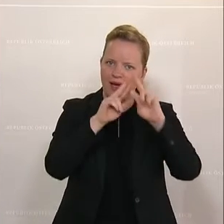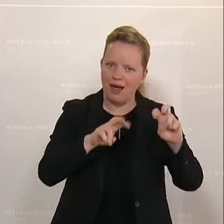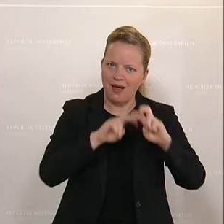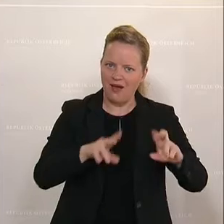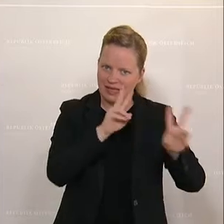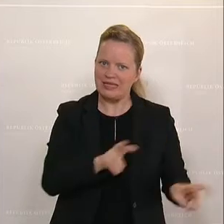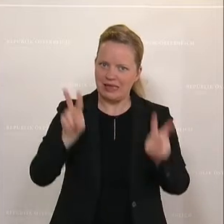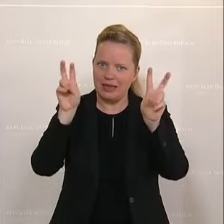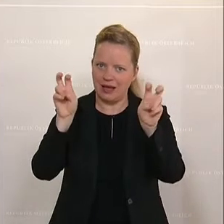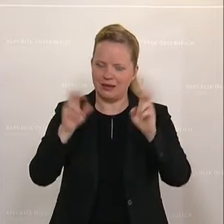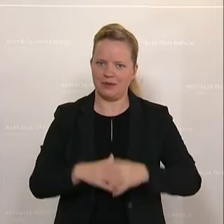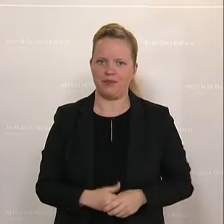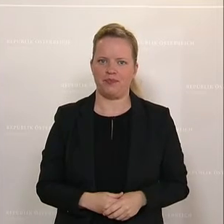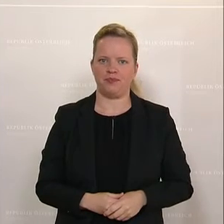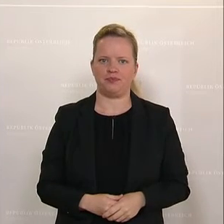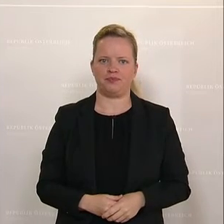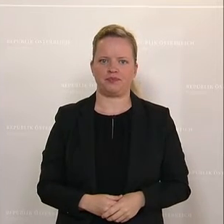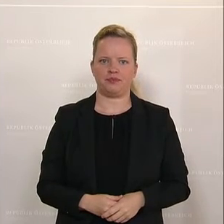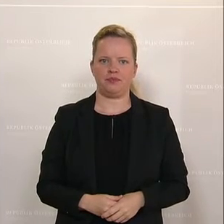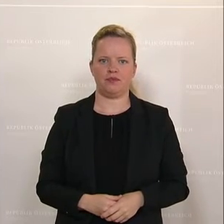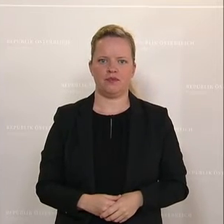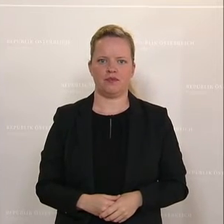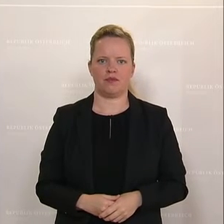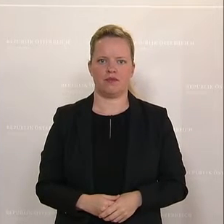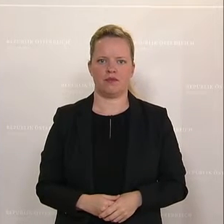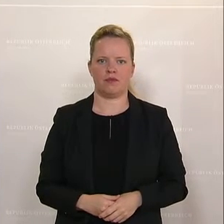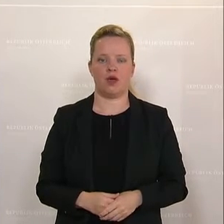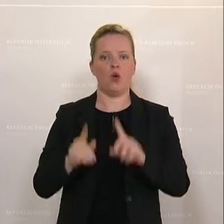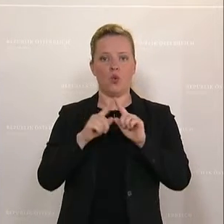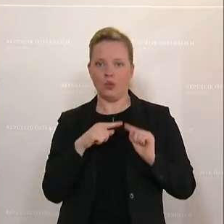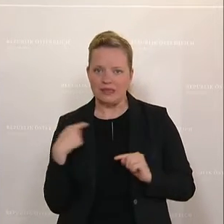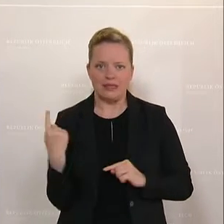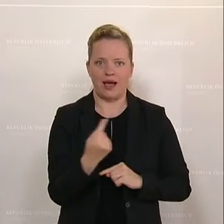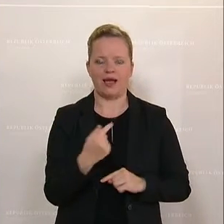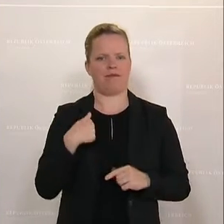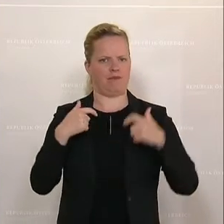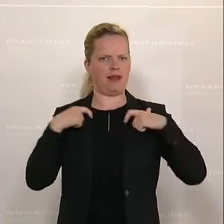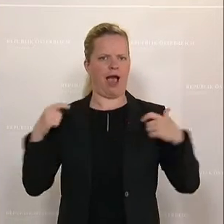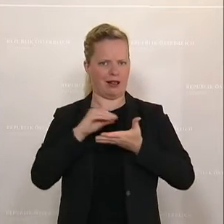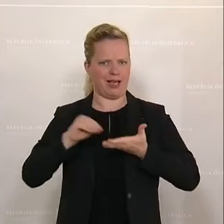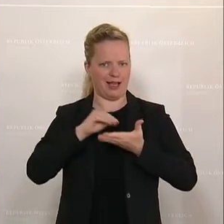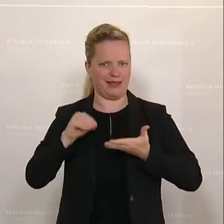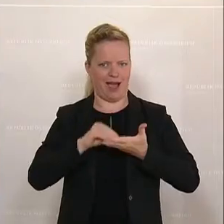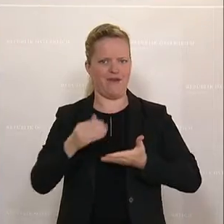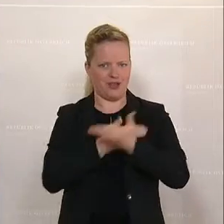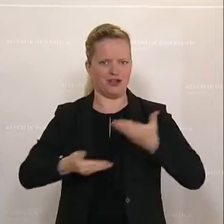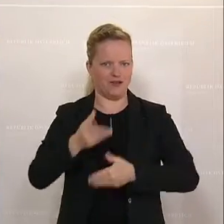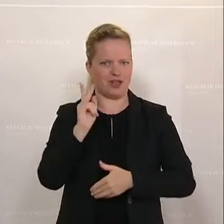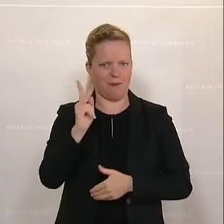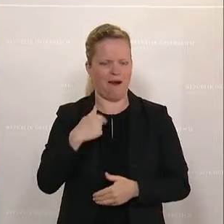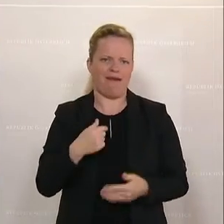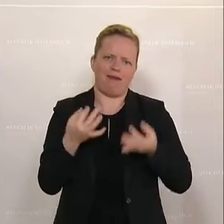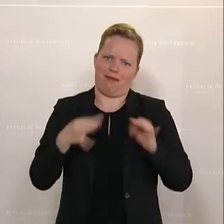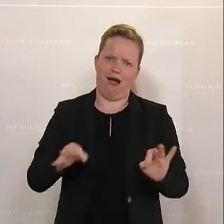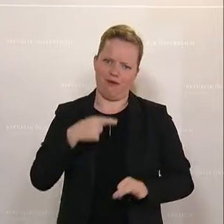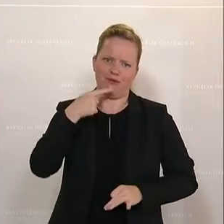Aber selbst wenn ich gesagt hätte, unsere, würde mir das als Generalsekretär der Wirtschaftskammer wohl tatsächlich auch zustehen.